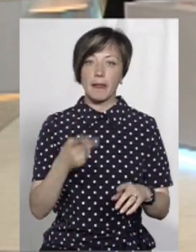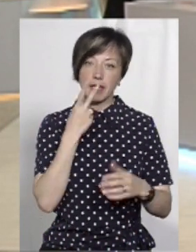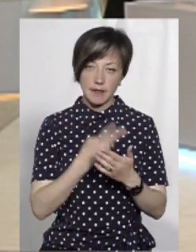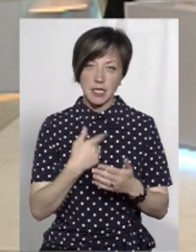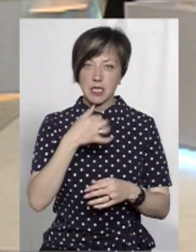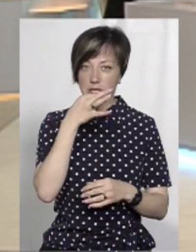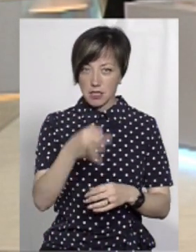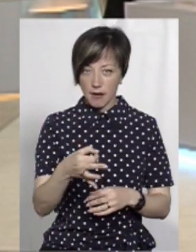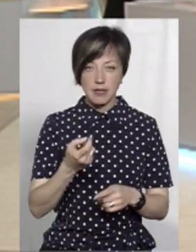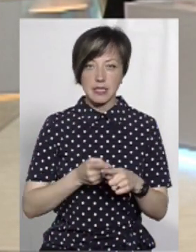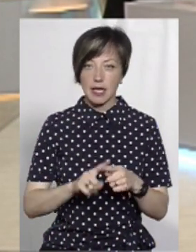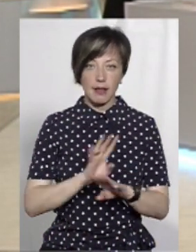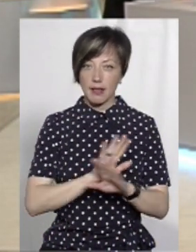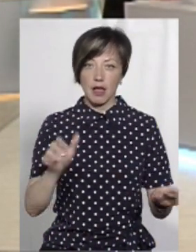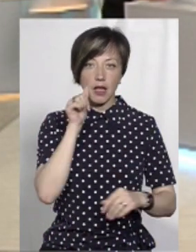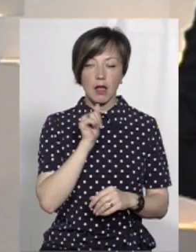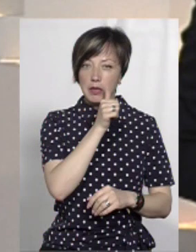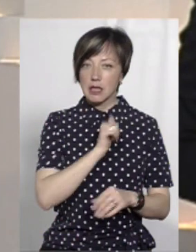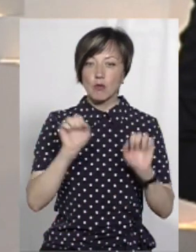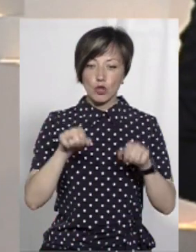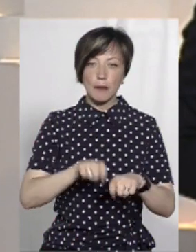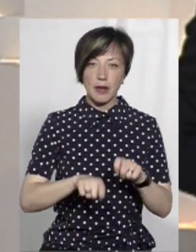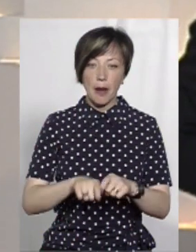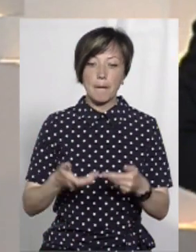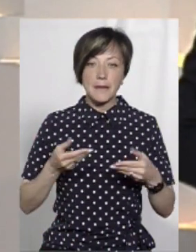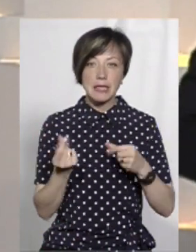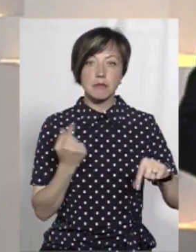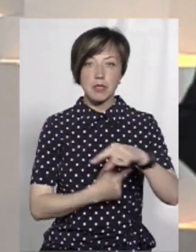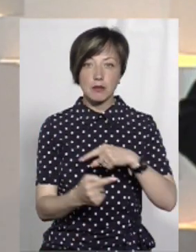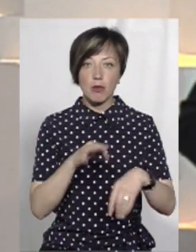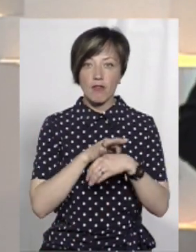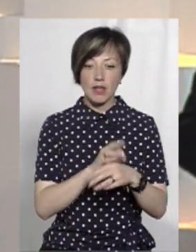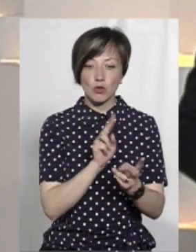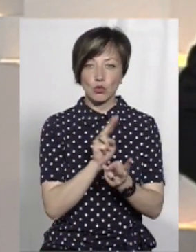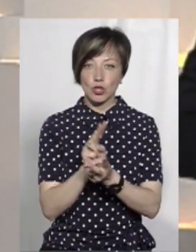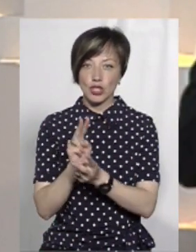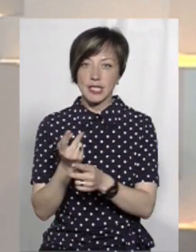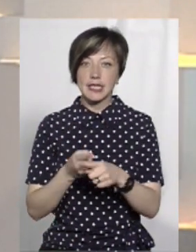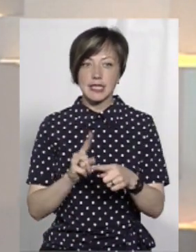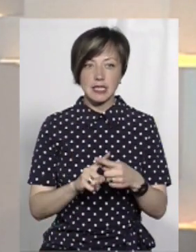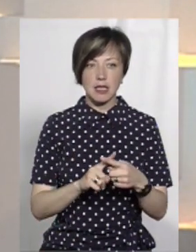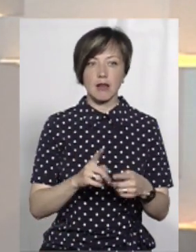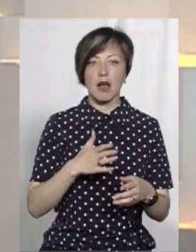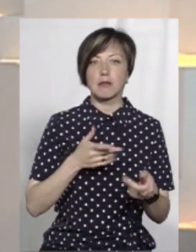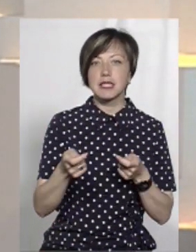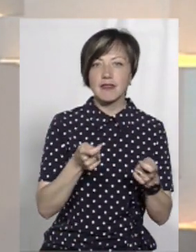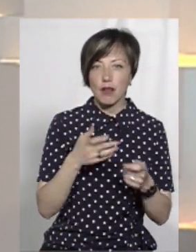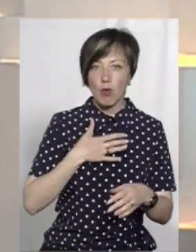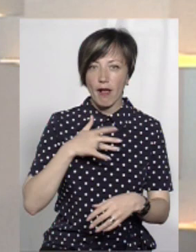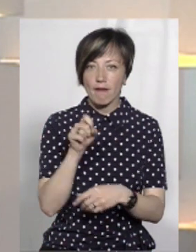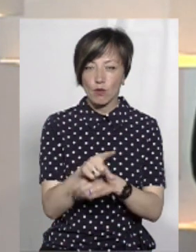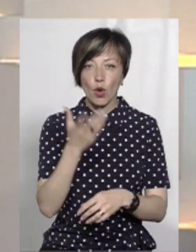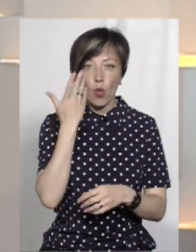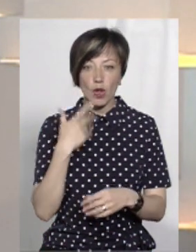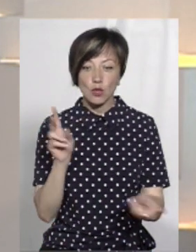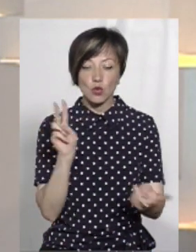Дивіться, я сказав ще раз, і це не є таємниця, це можна перевірити. Ми з бізнесом провели не один ряд зустрічей. Це саме адміністративна була функція.